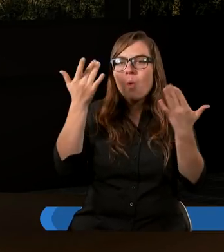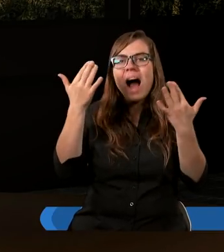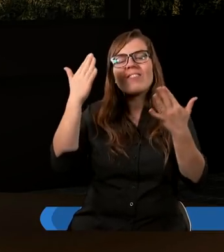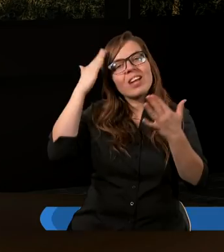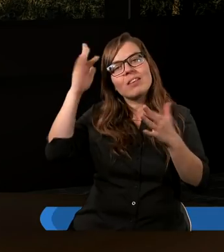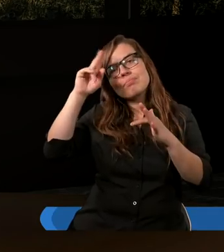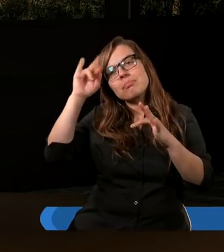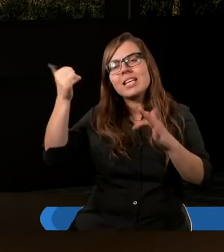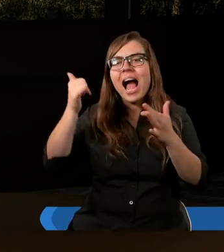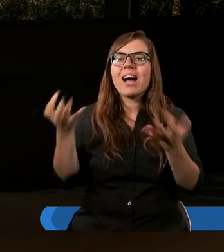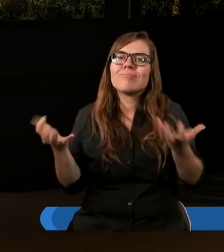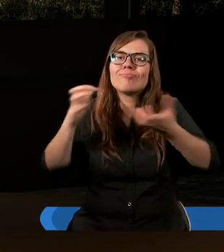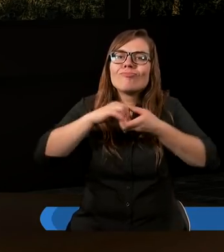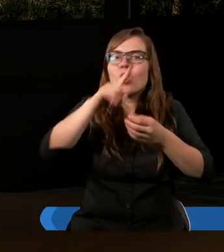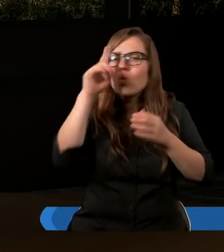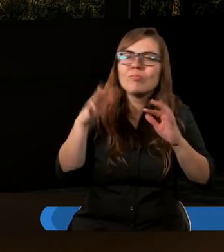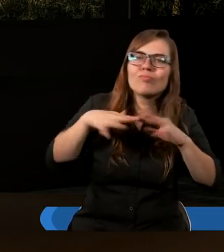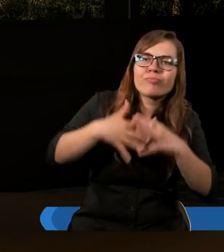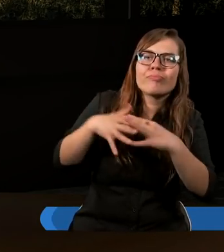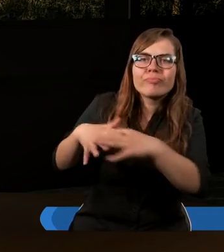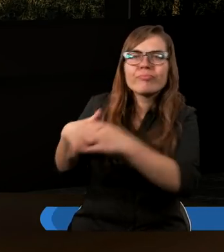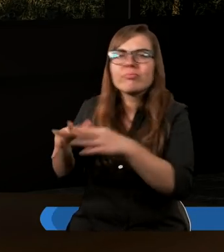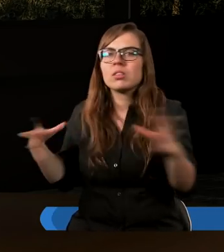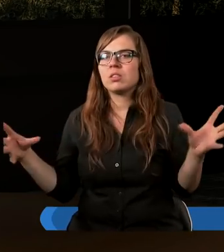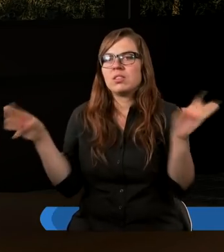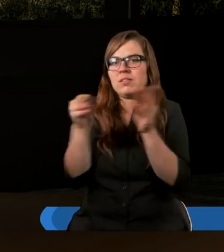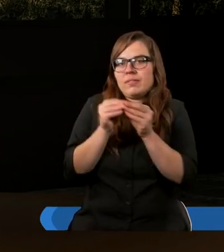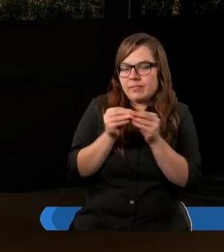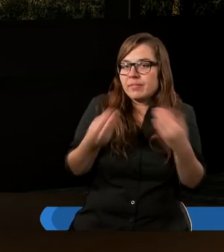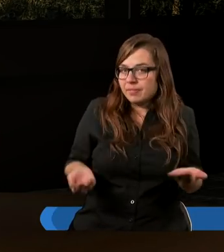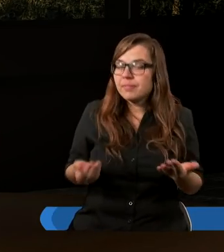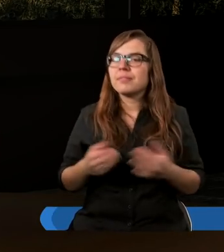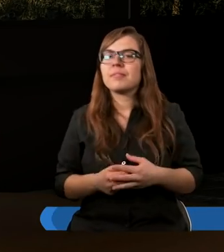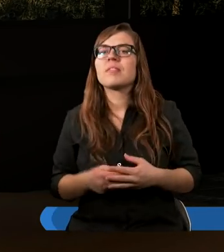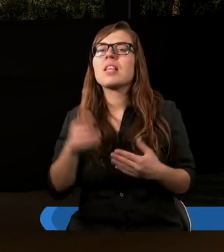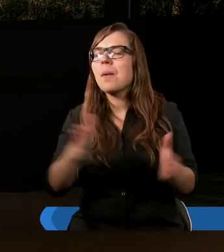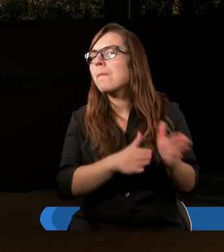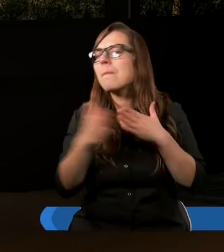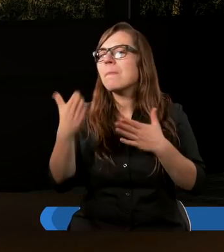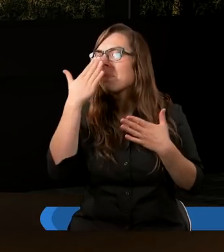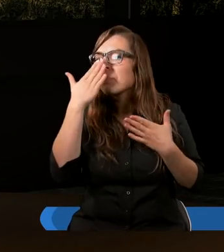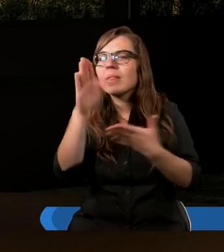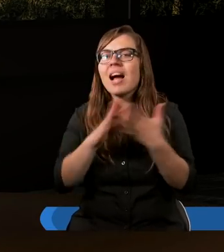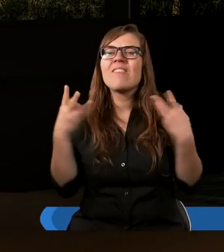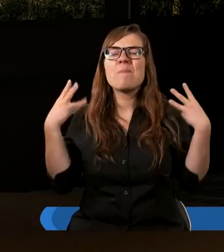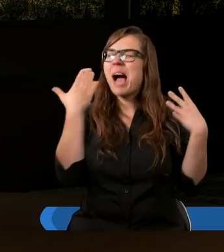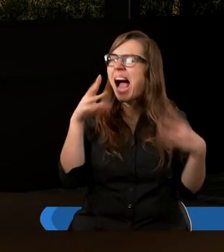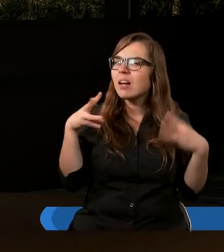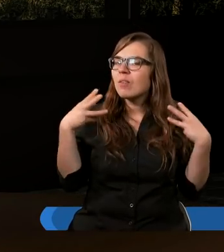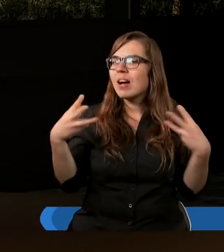od też mądrości, które Pan Bóg też nam daje. Następny bardzo ważny tekst, który będziemy